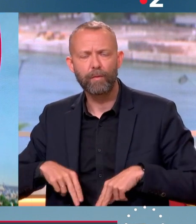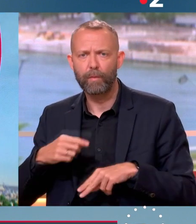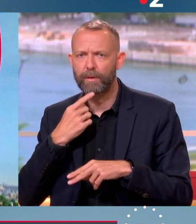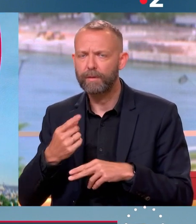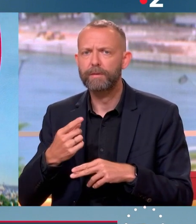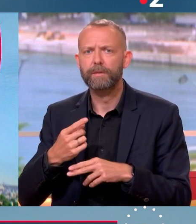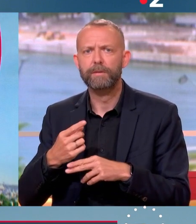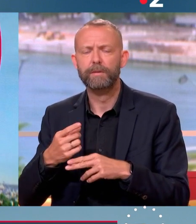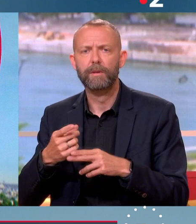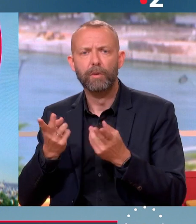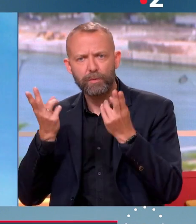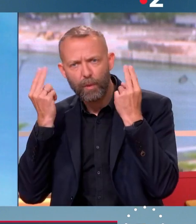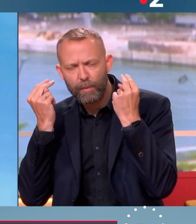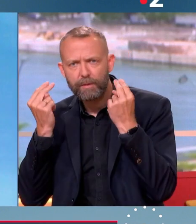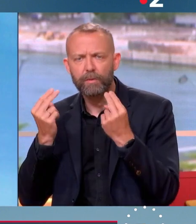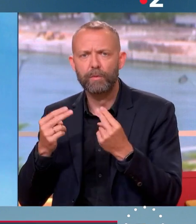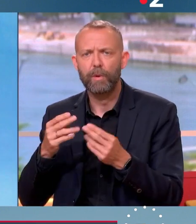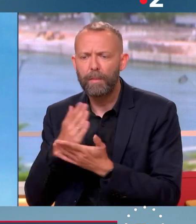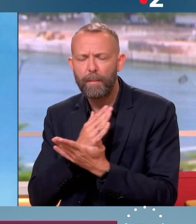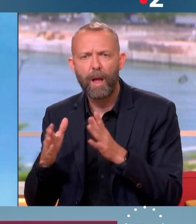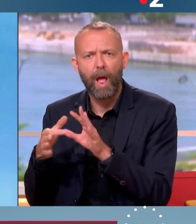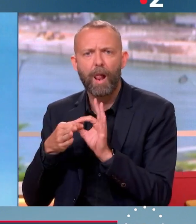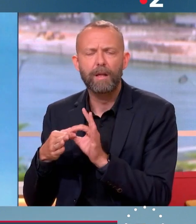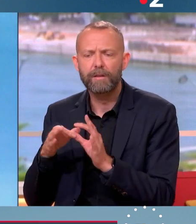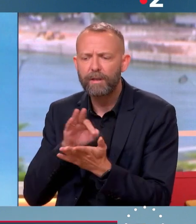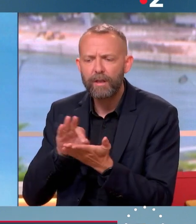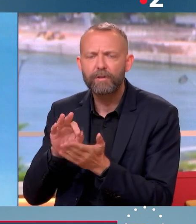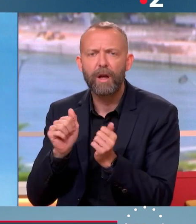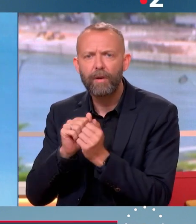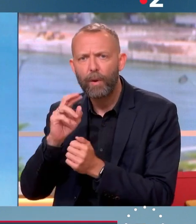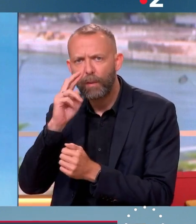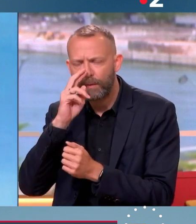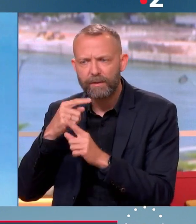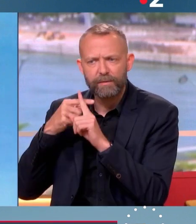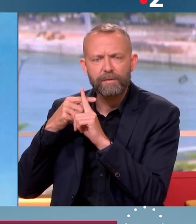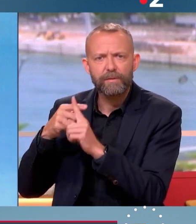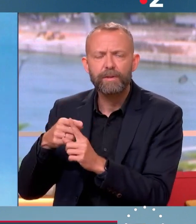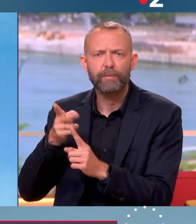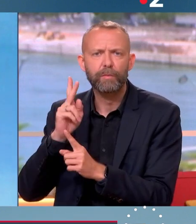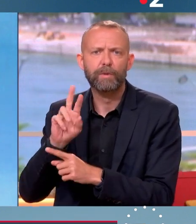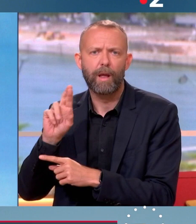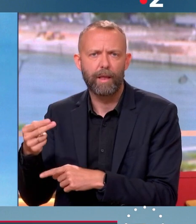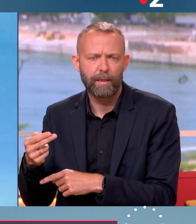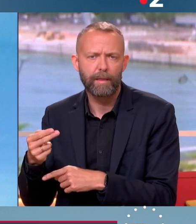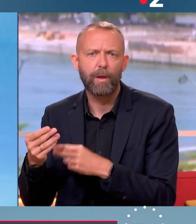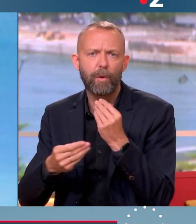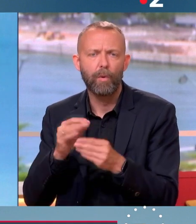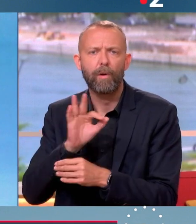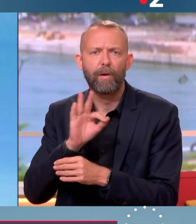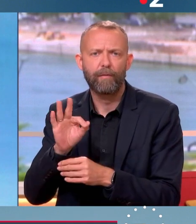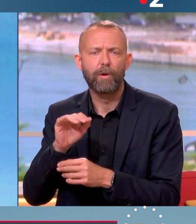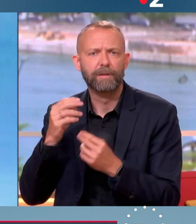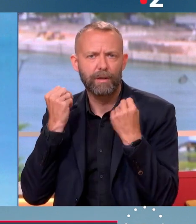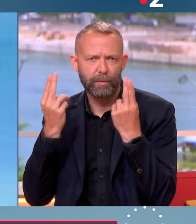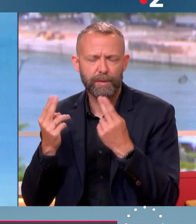désordre et de soumission, en préparant des alliances stratégiques avec éventuellement la Russie. vise le Rassemblement national et la France insoumise.